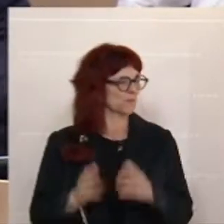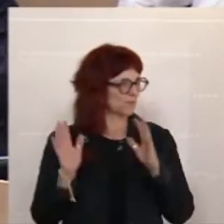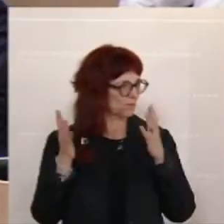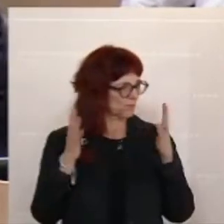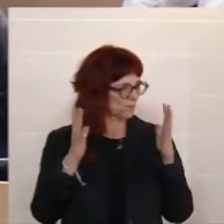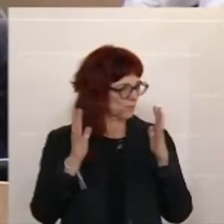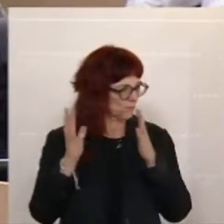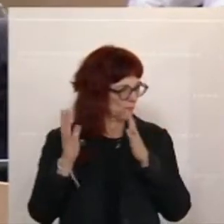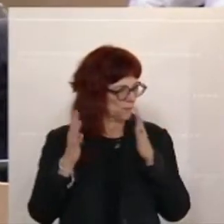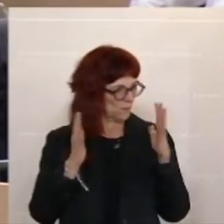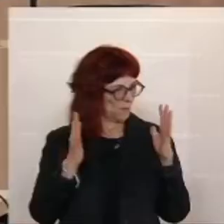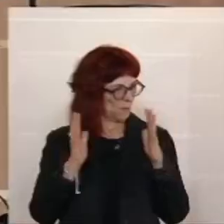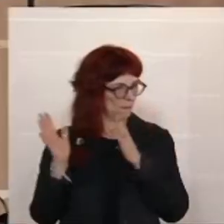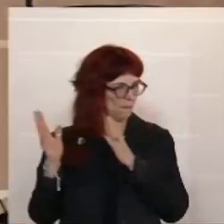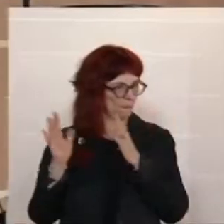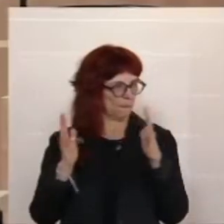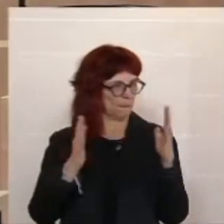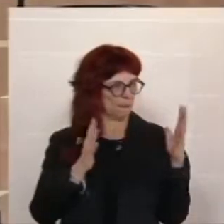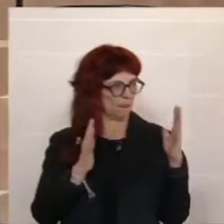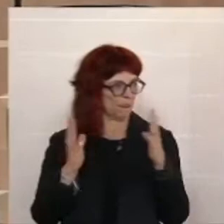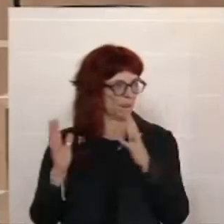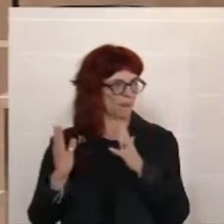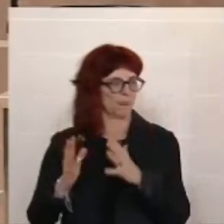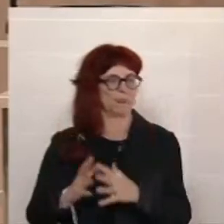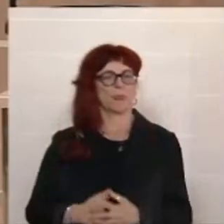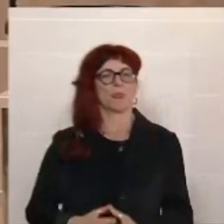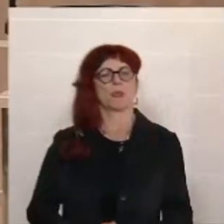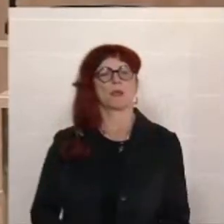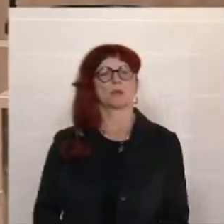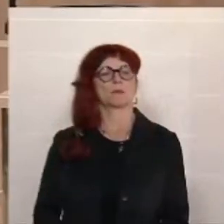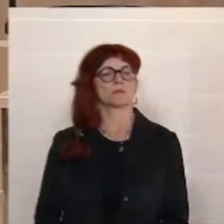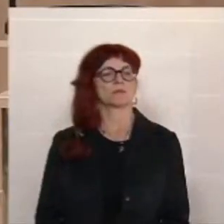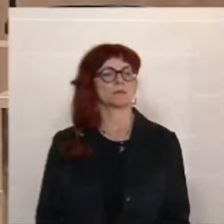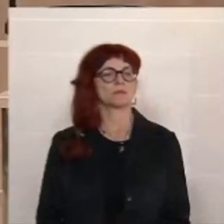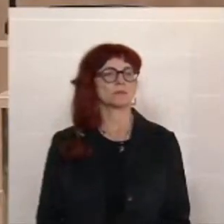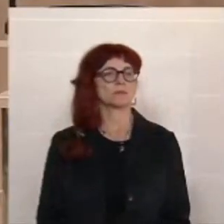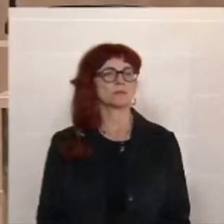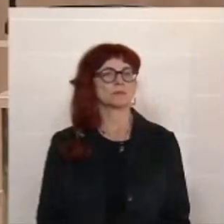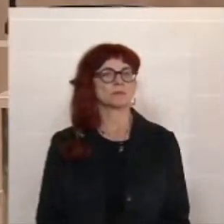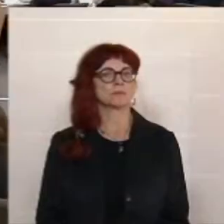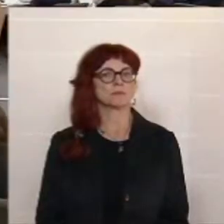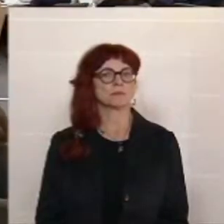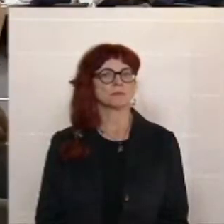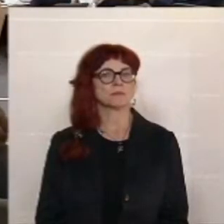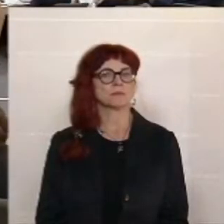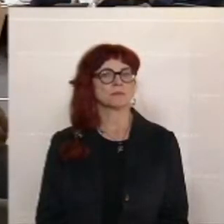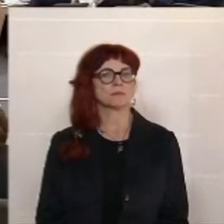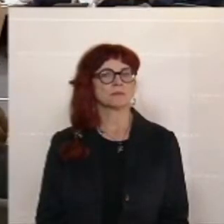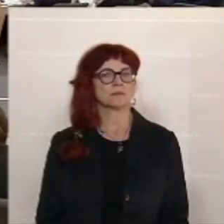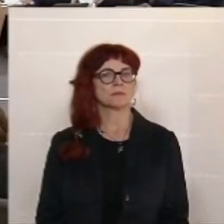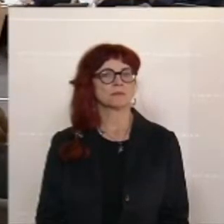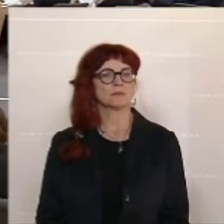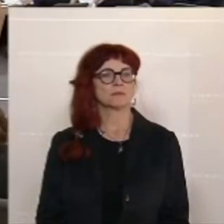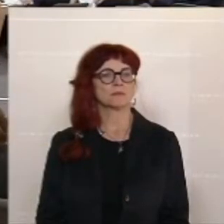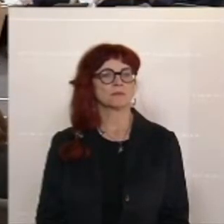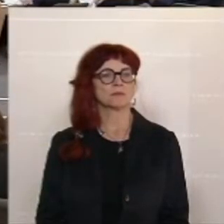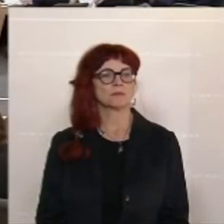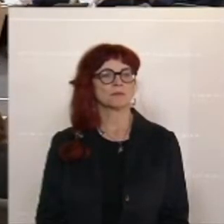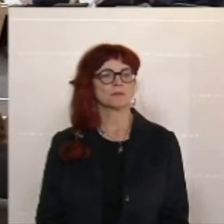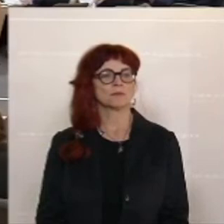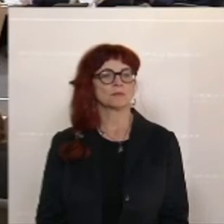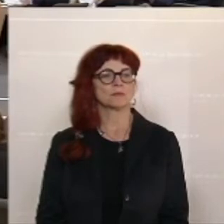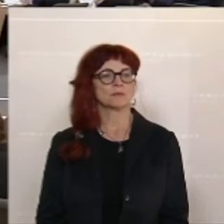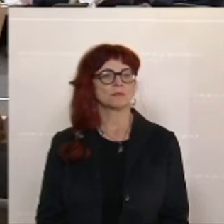die 18 Milliarden Steuerreform jetzt zu wirken oder die 13. Familiebeihilfe mit 180 Euro,